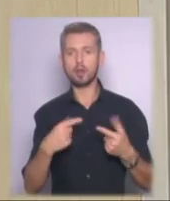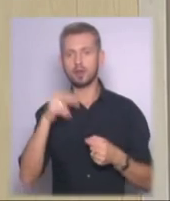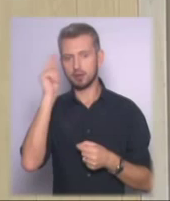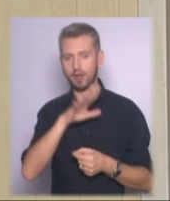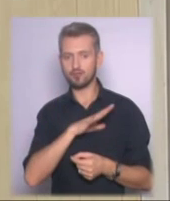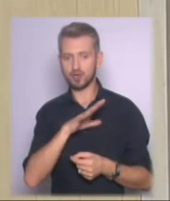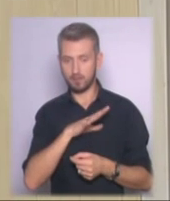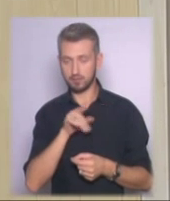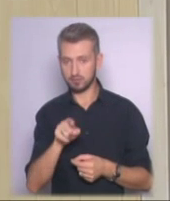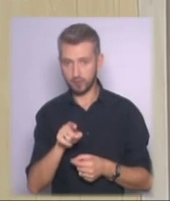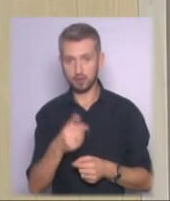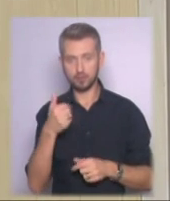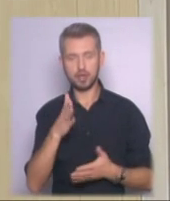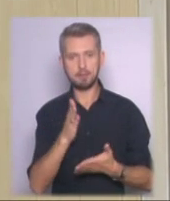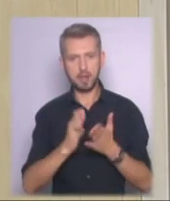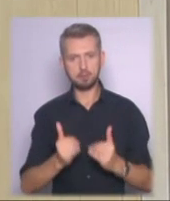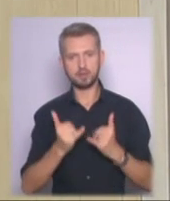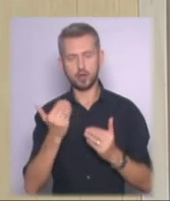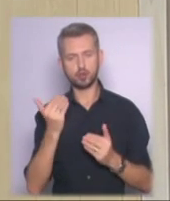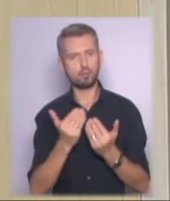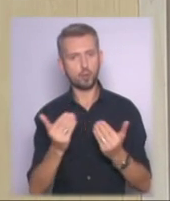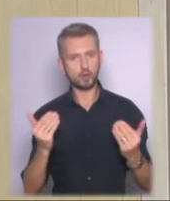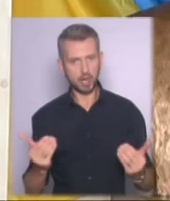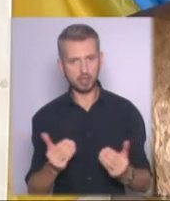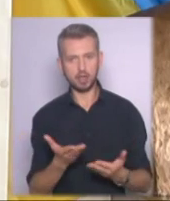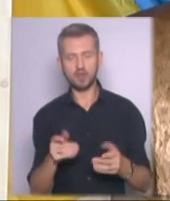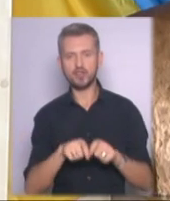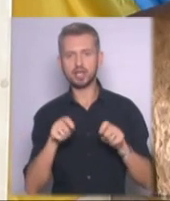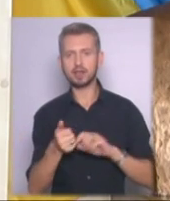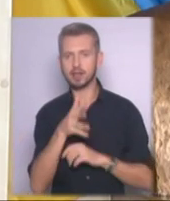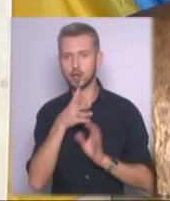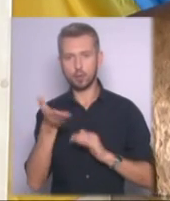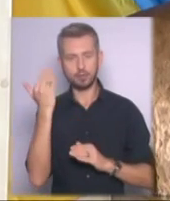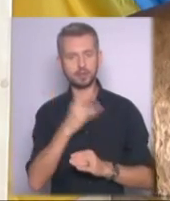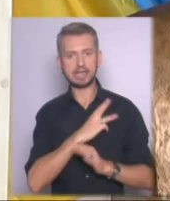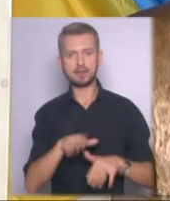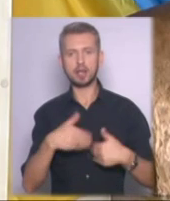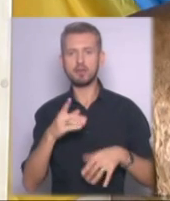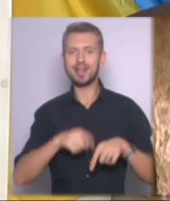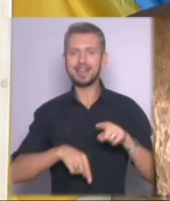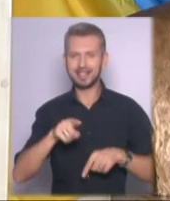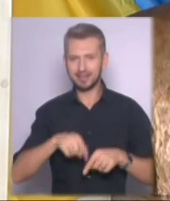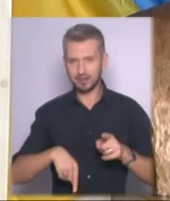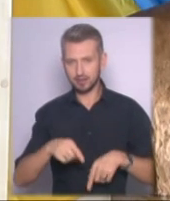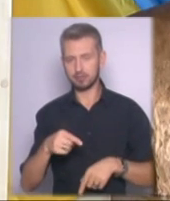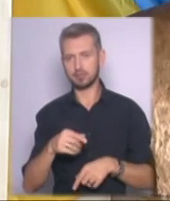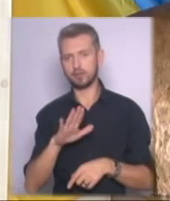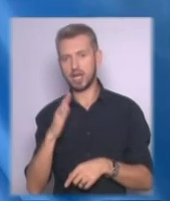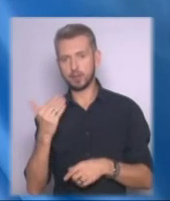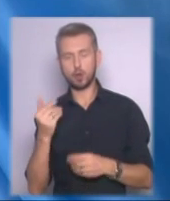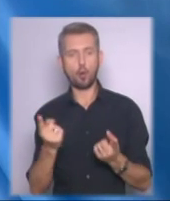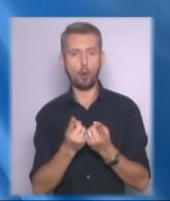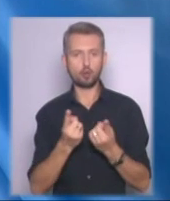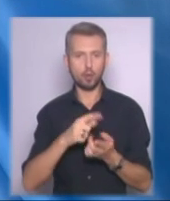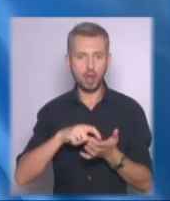метр вже має присвячений йому музей, який відкрили кілька років тому з ініціативи рідних Валерія Васильовича, його однокласників та